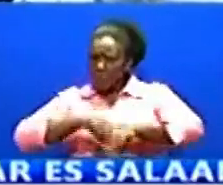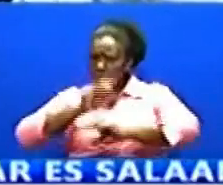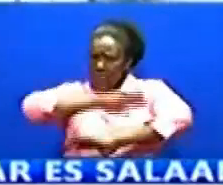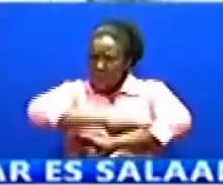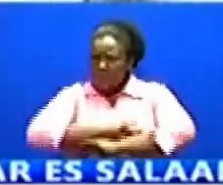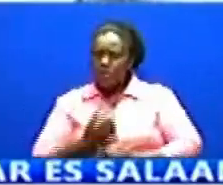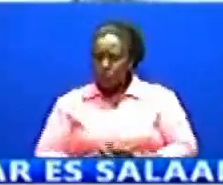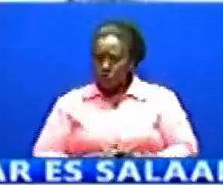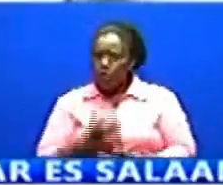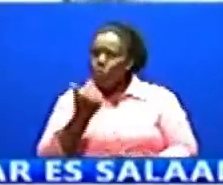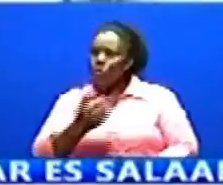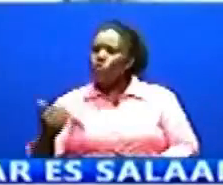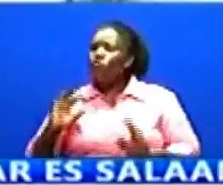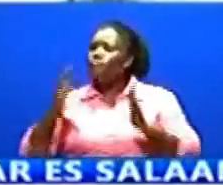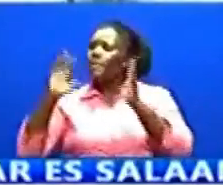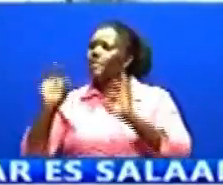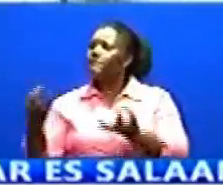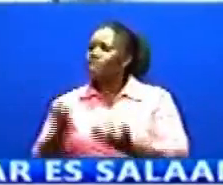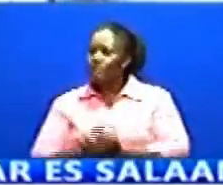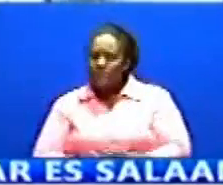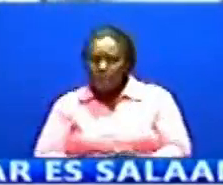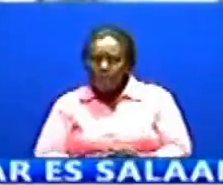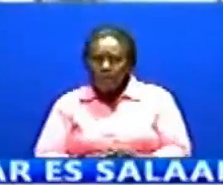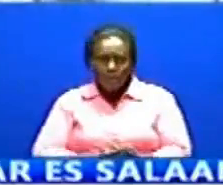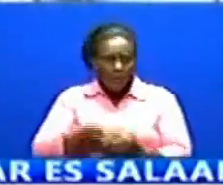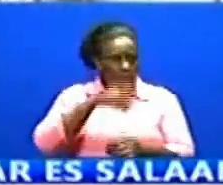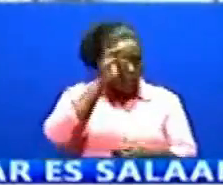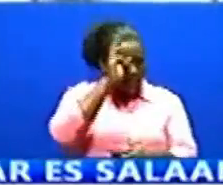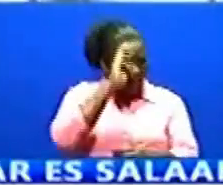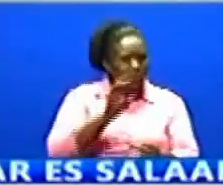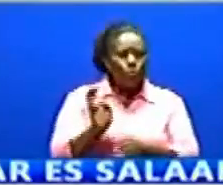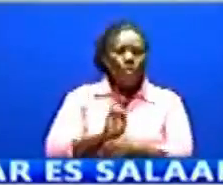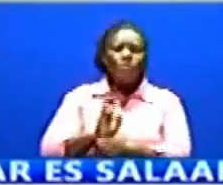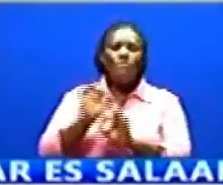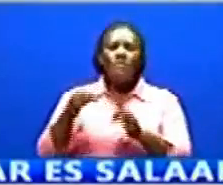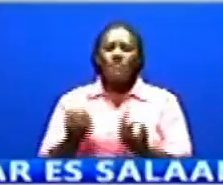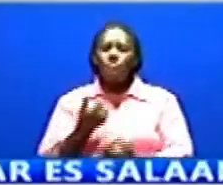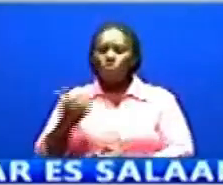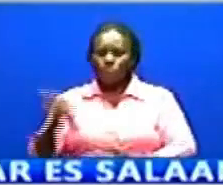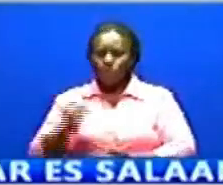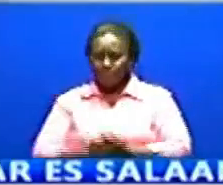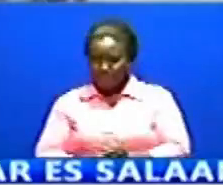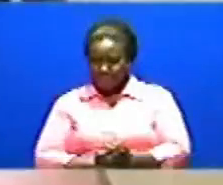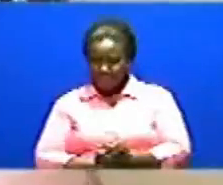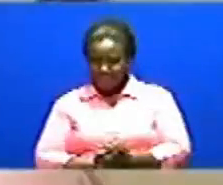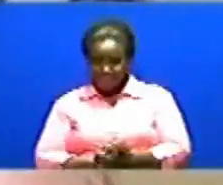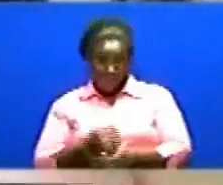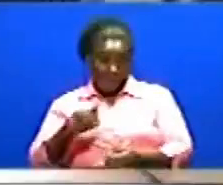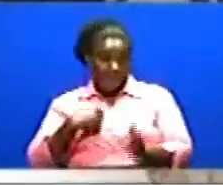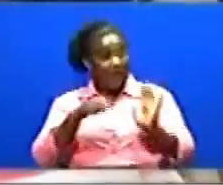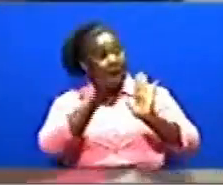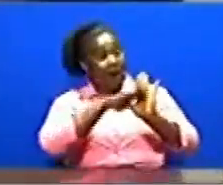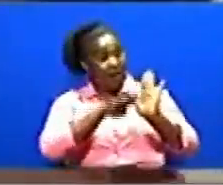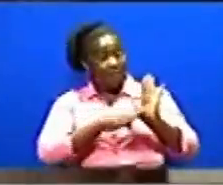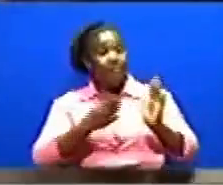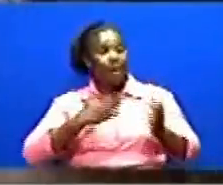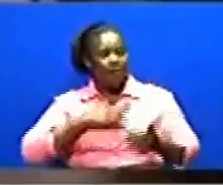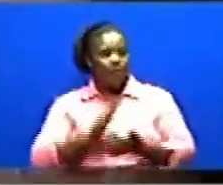chalikizo Maisha ya koji Kwa wanafunzi Pamuja na wazazi Kusimamia watoto wao Hii ni ratiba yangu